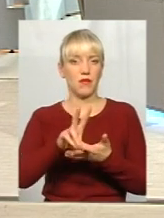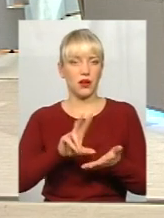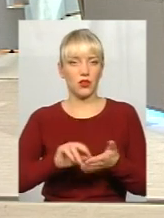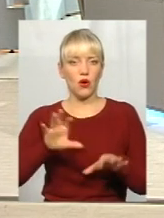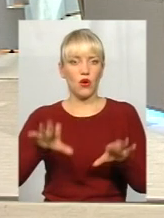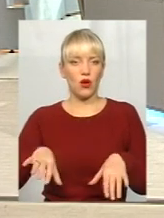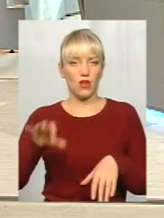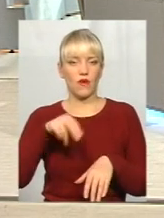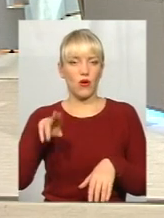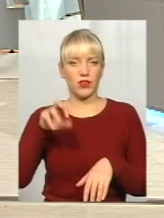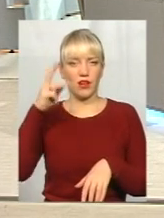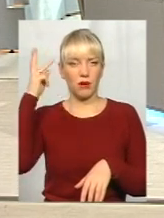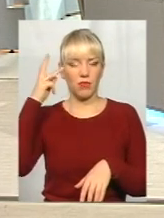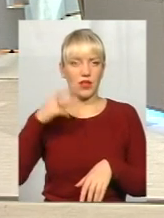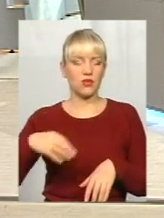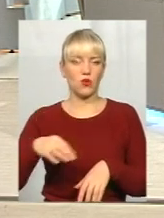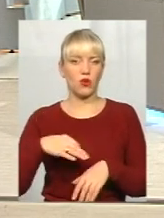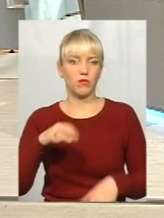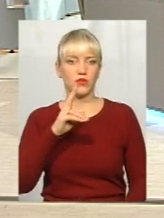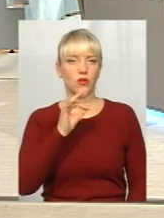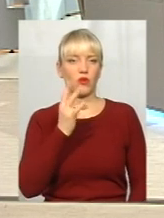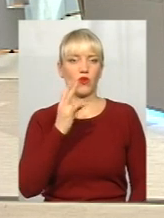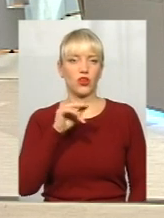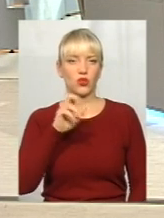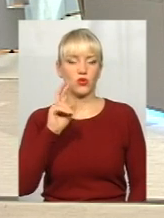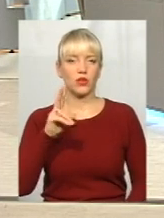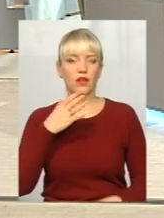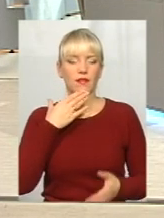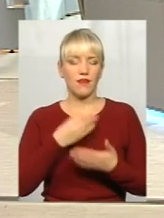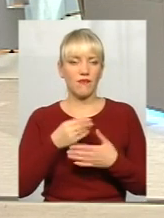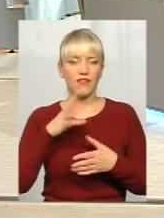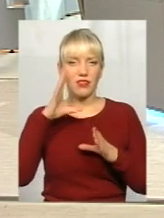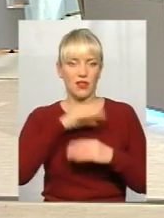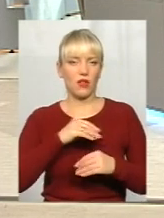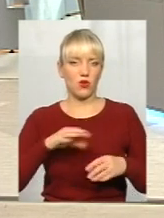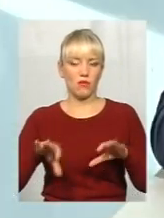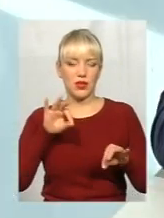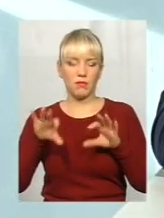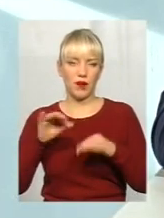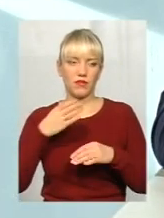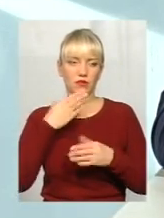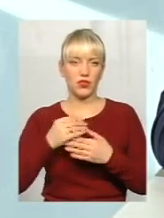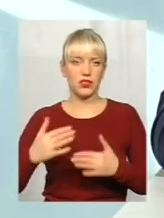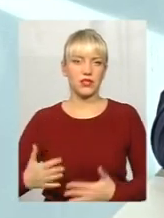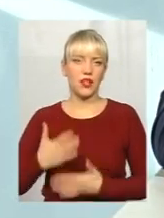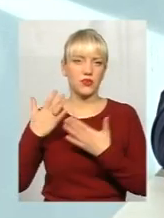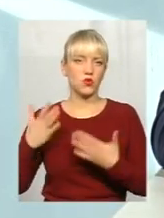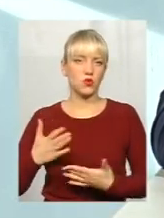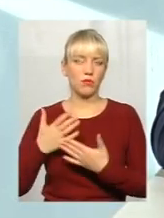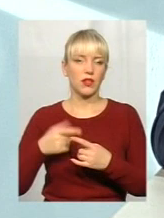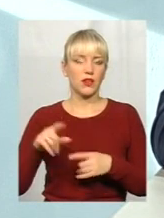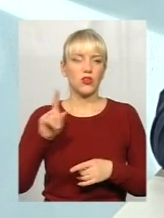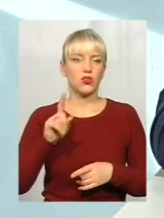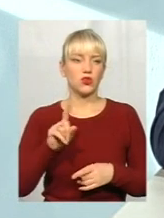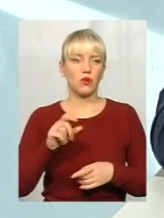Хмельницької області Корнічук так вдало собі підібрав своїх заступників, що вони в нього пропрацювали по півроку, хтось більше